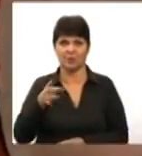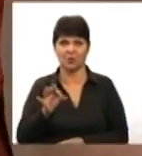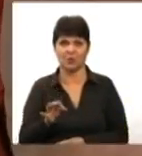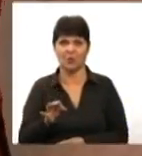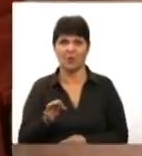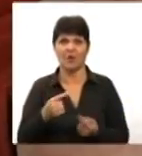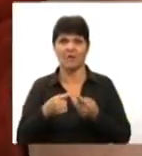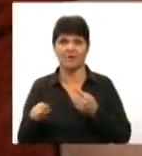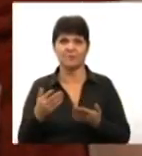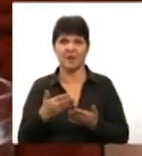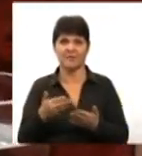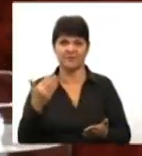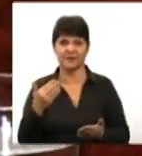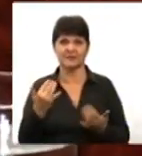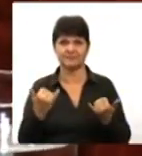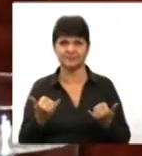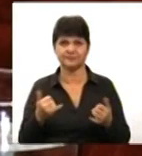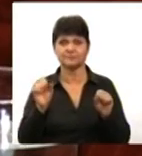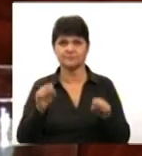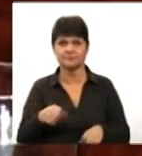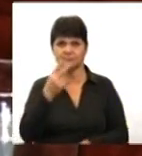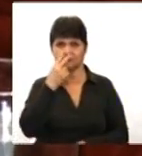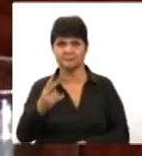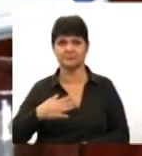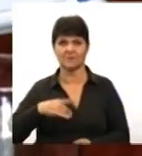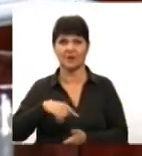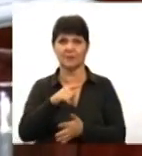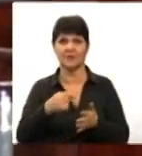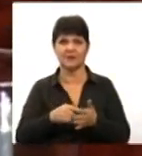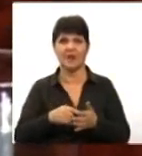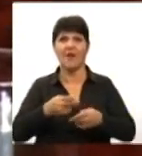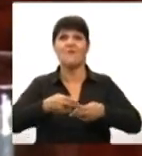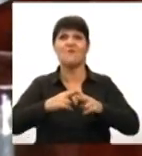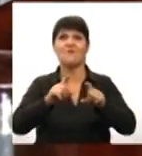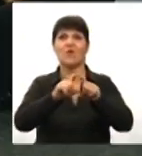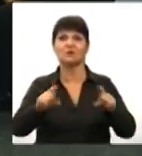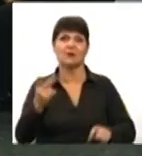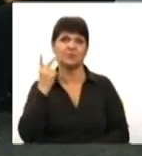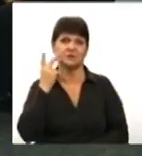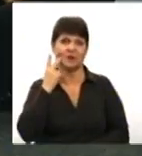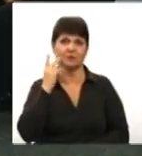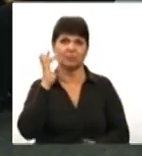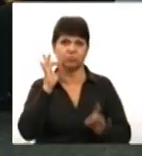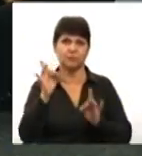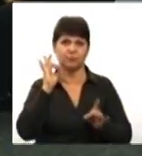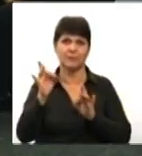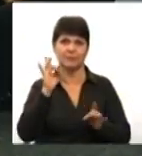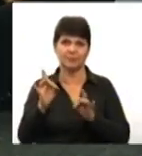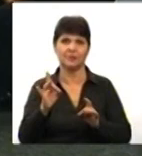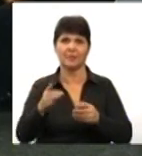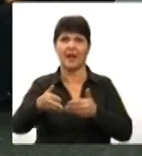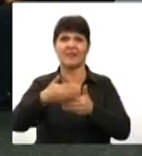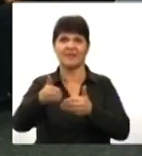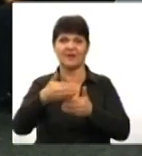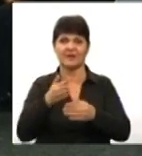відміну від маяків, які існують, наприклад, ми можемо бачити в нашому місті на залізничному вокзалі маяк, який постійно працює над дверима, над входом